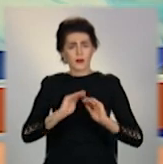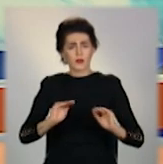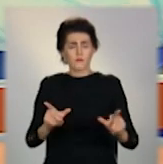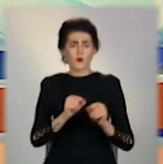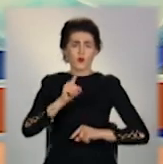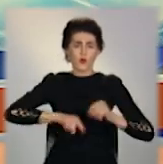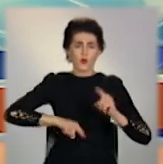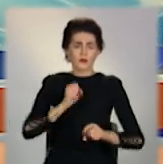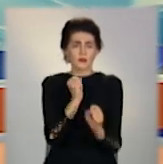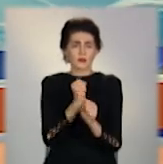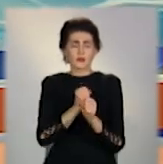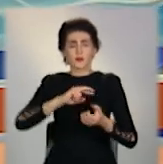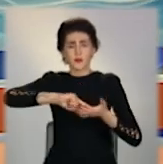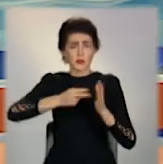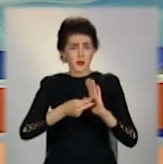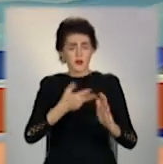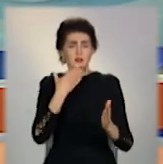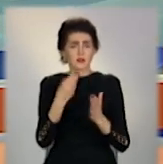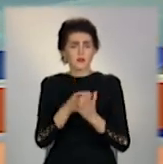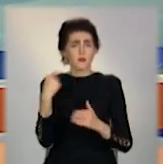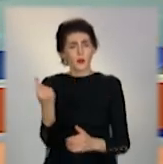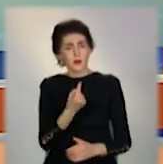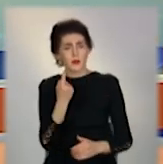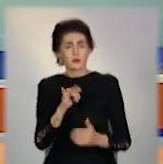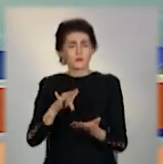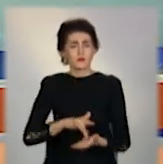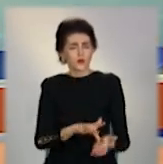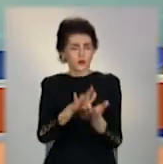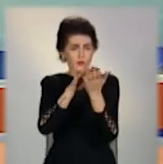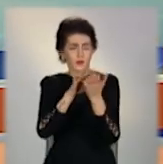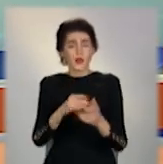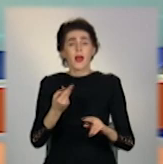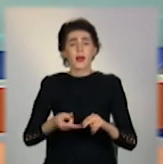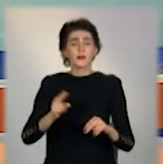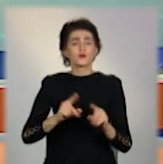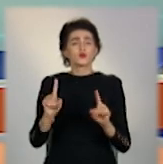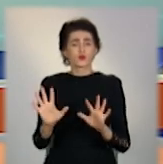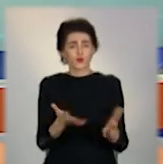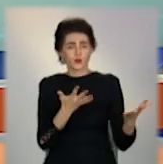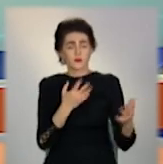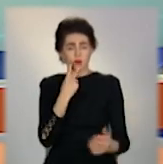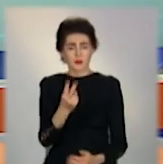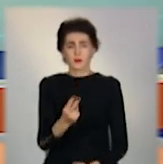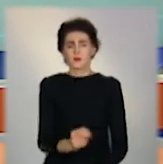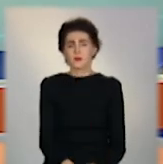розробили план на своїх прогулянок і мандрівок. Що вийшло, дивіться.